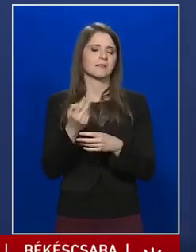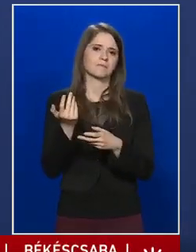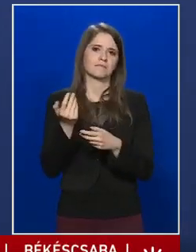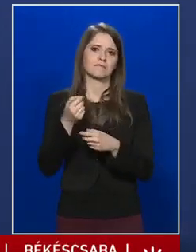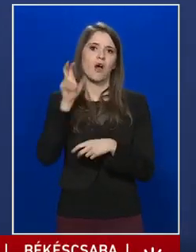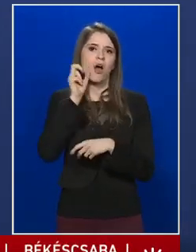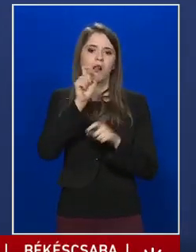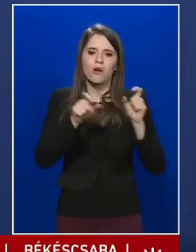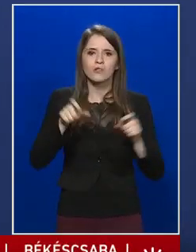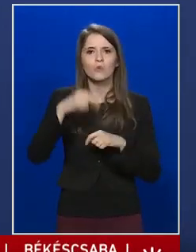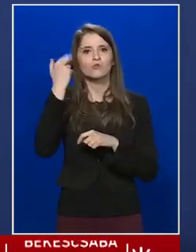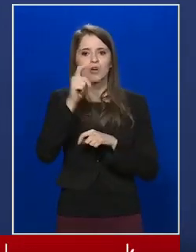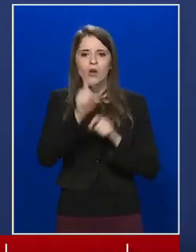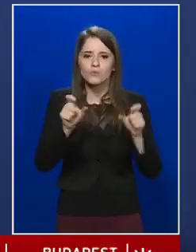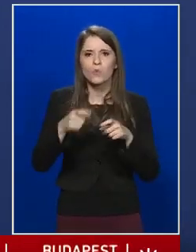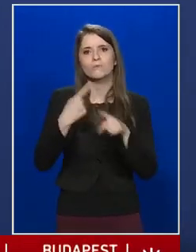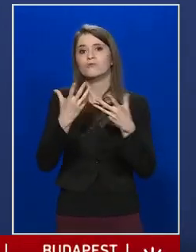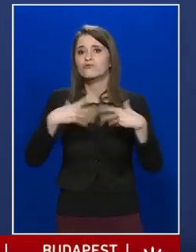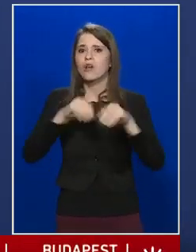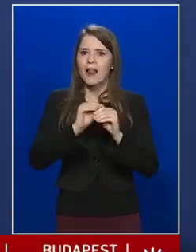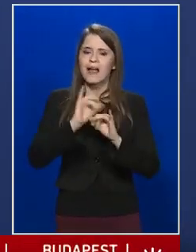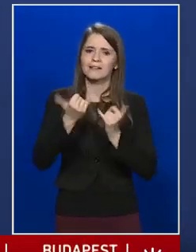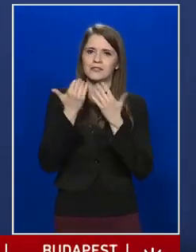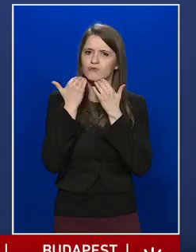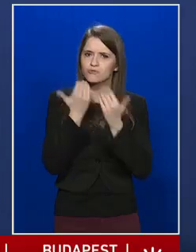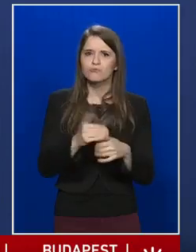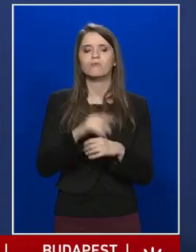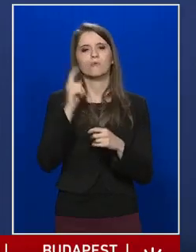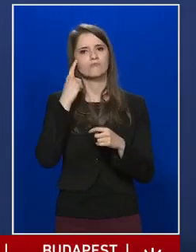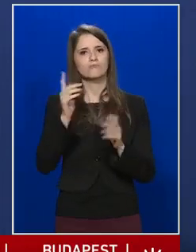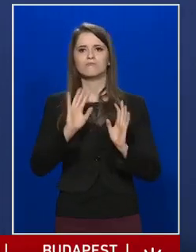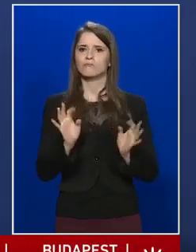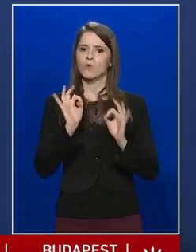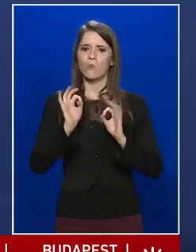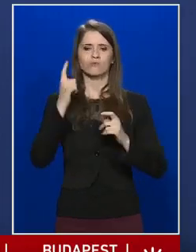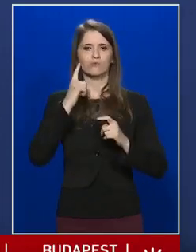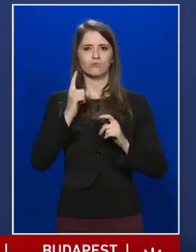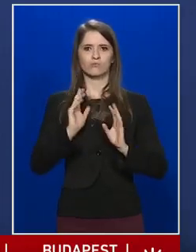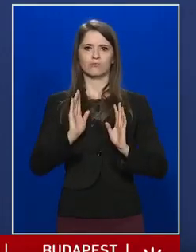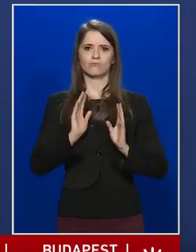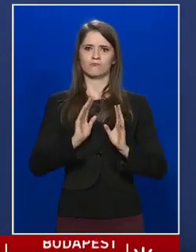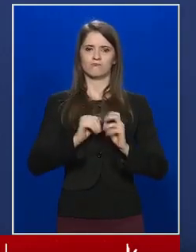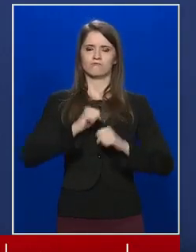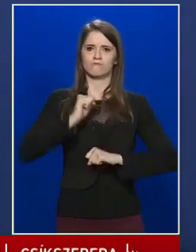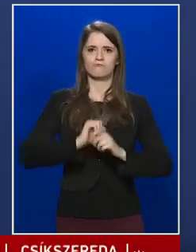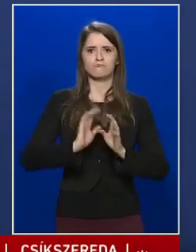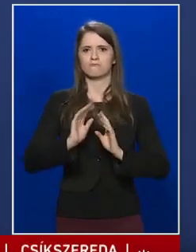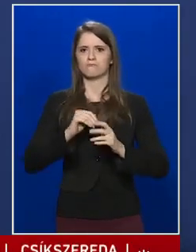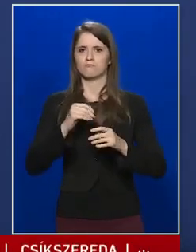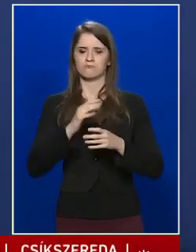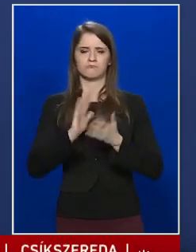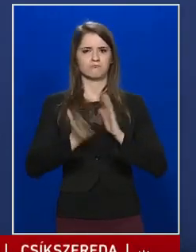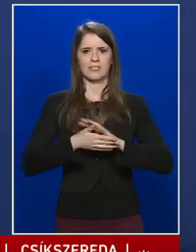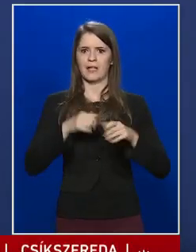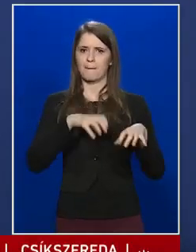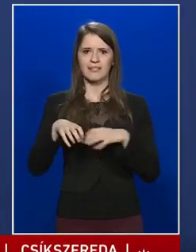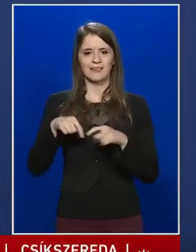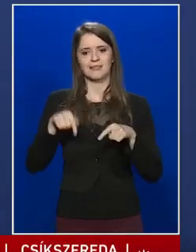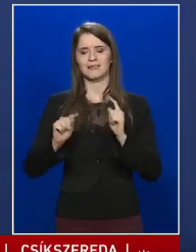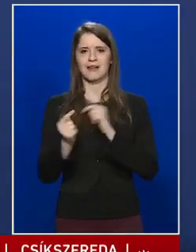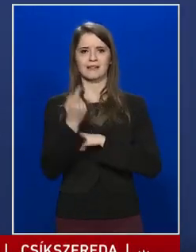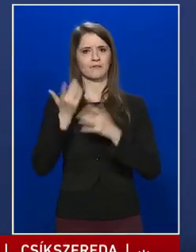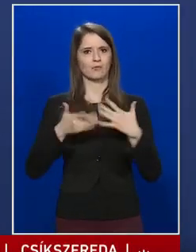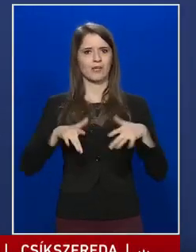a tanulókat és családjaikat is, hogy példássan helytálnak a rendkívüli helyzetben. Azt